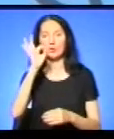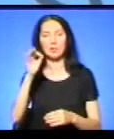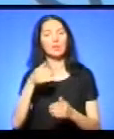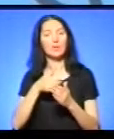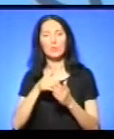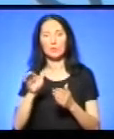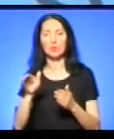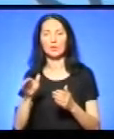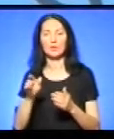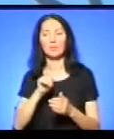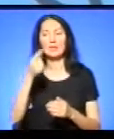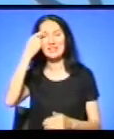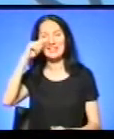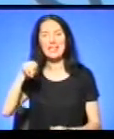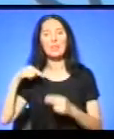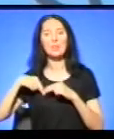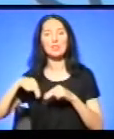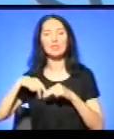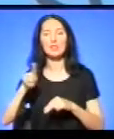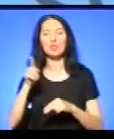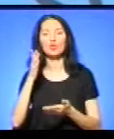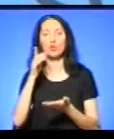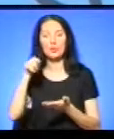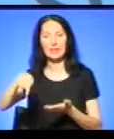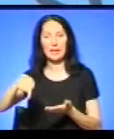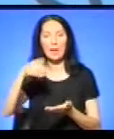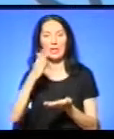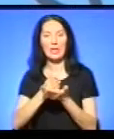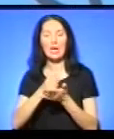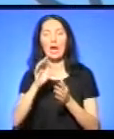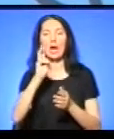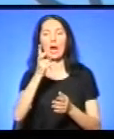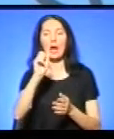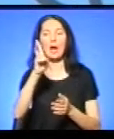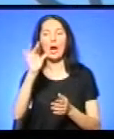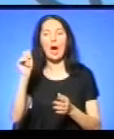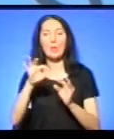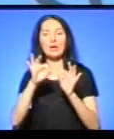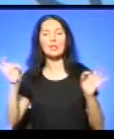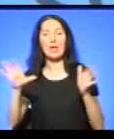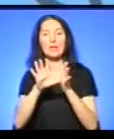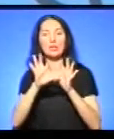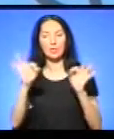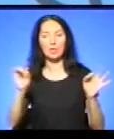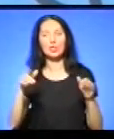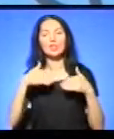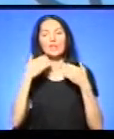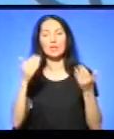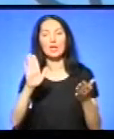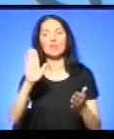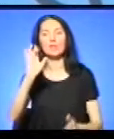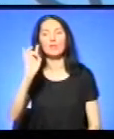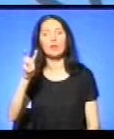Чи знали працівники, що йдуть кабельні мережі поряд і чи зверталися в РЕМ? Звертався до працівника РЕМу.